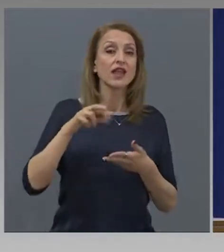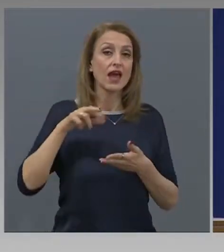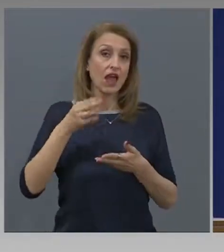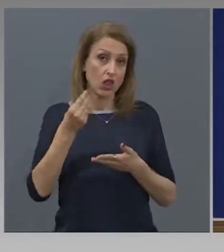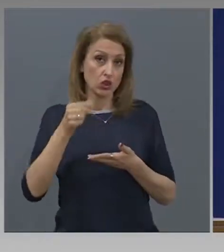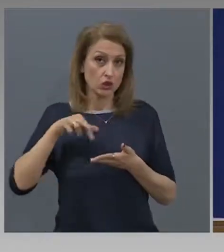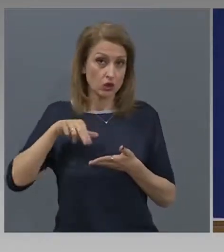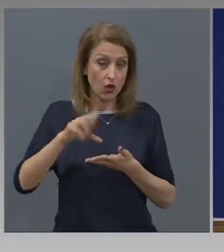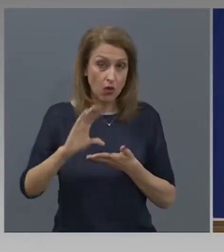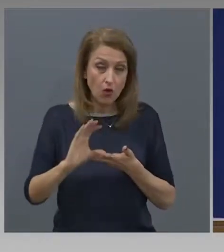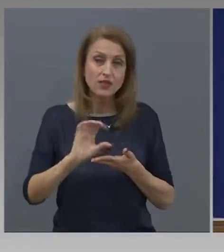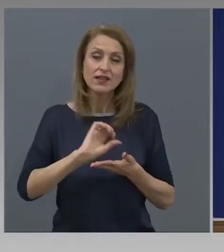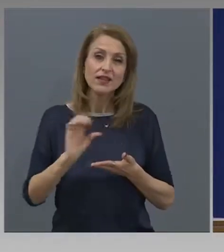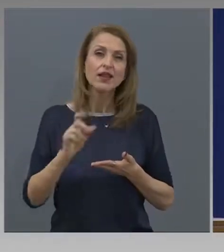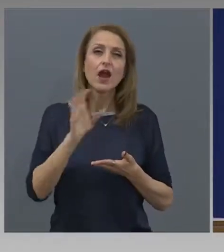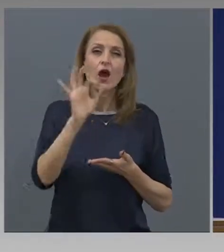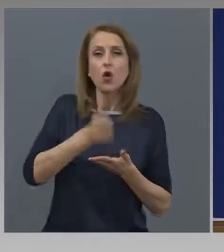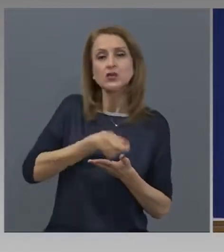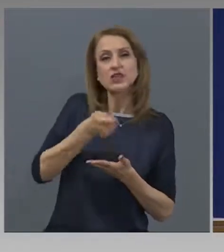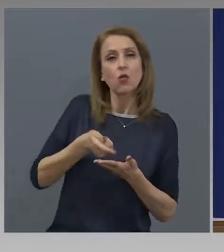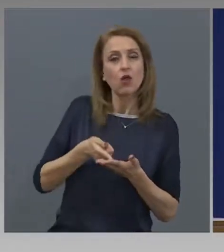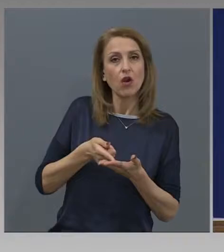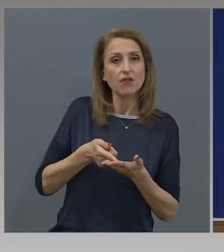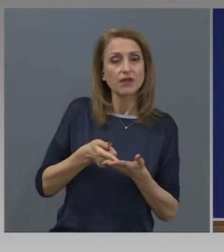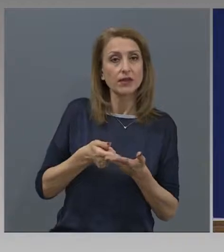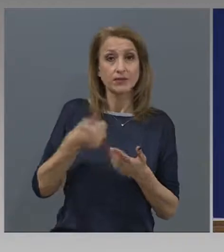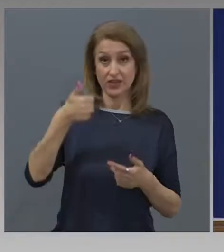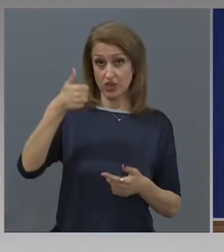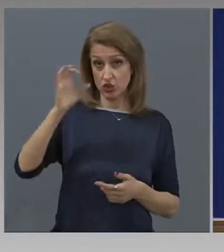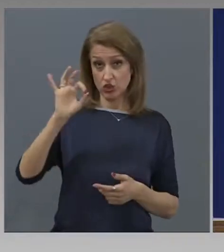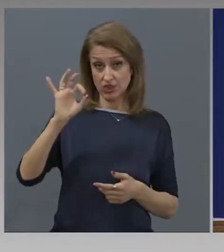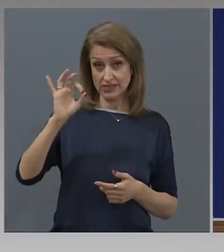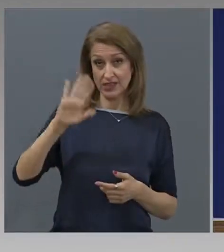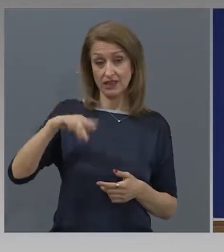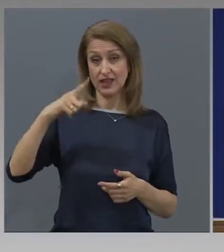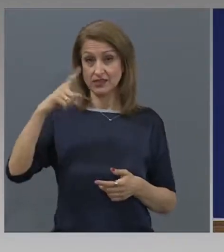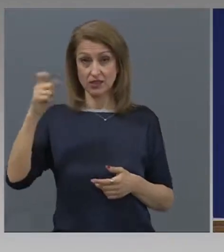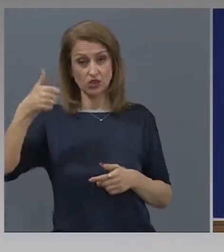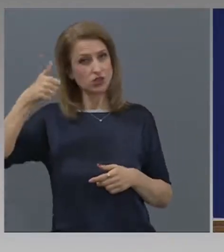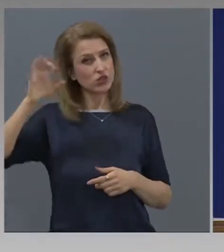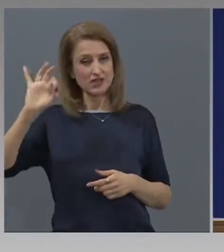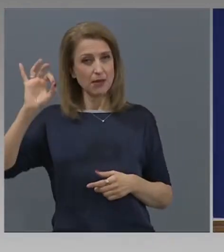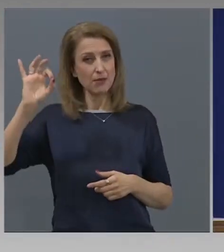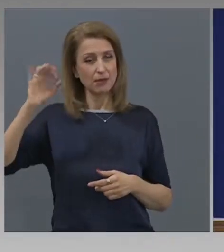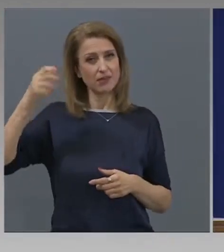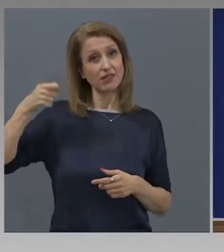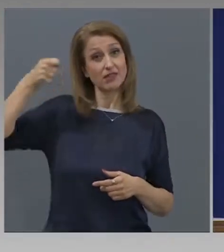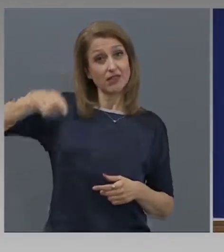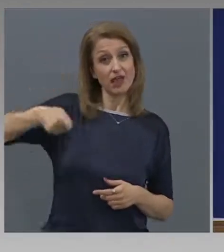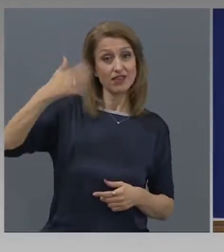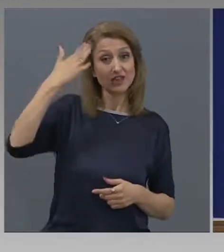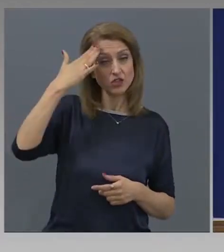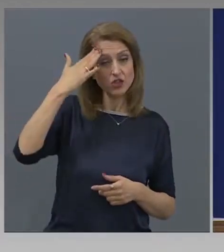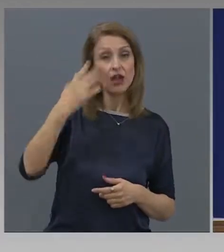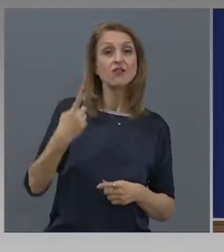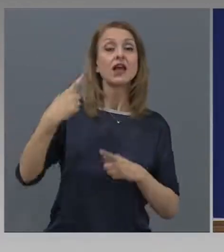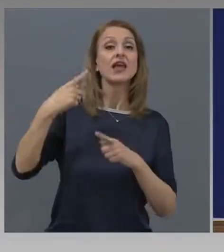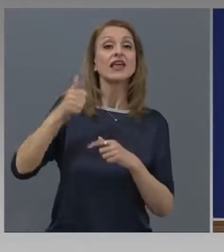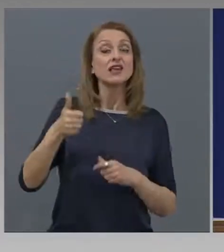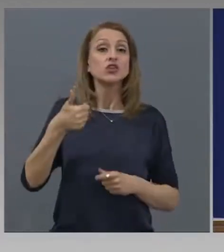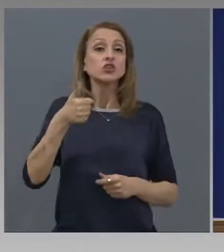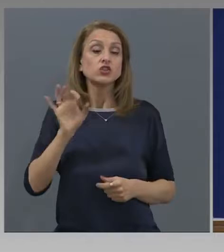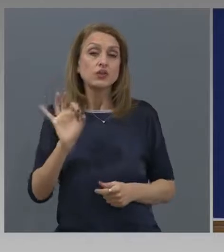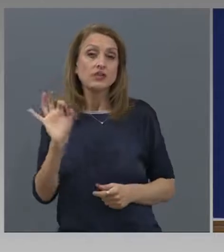на сметка на работодателя. Така, че говорим за 60 на 100, които дава държавата и съответно 60 на 100, които